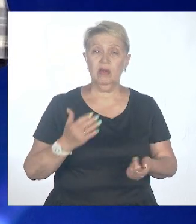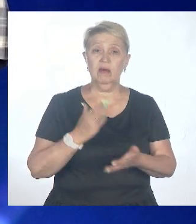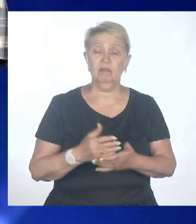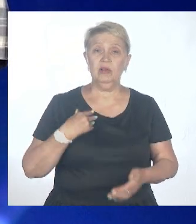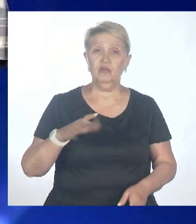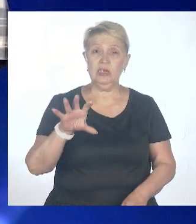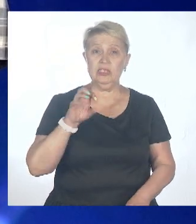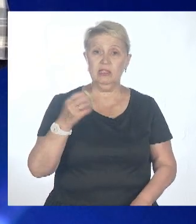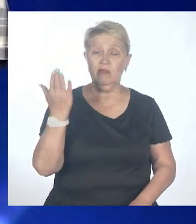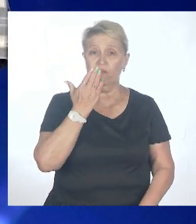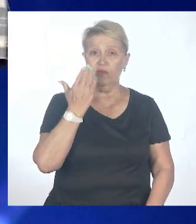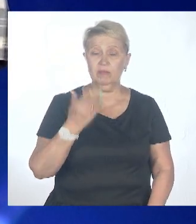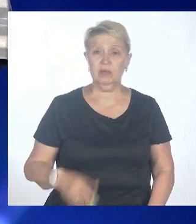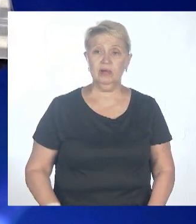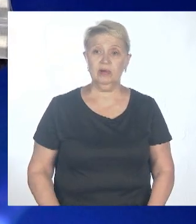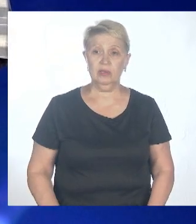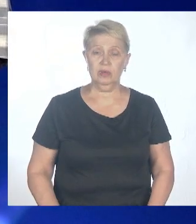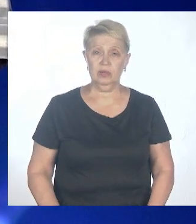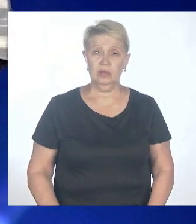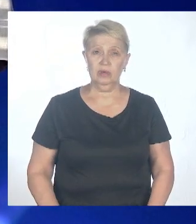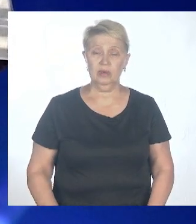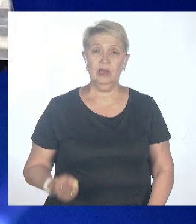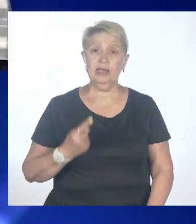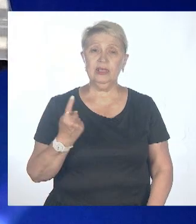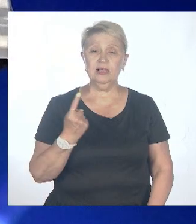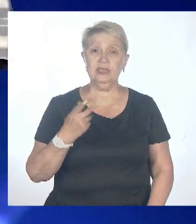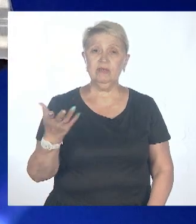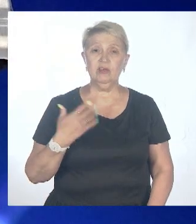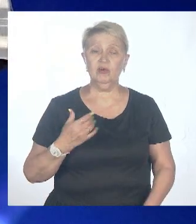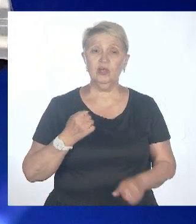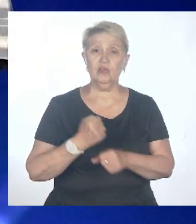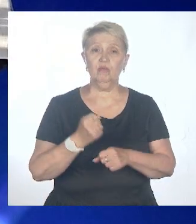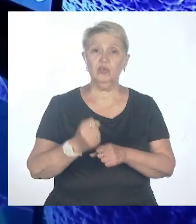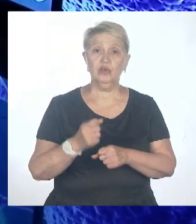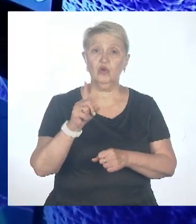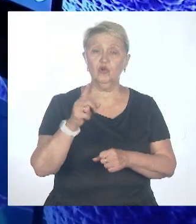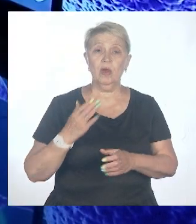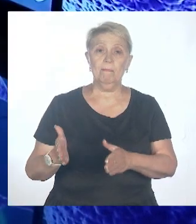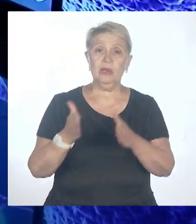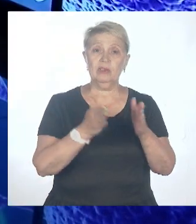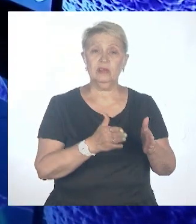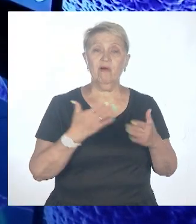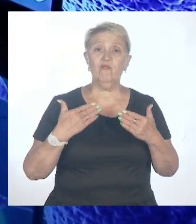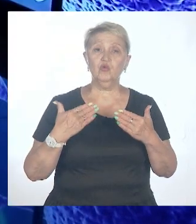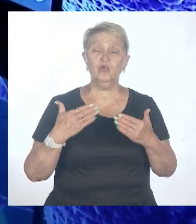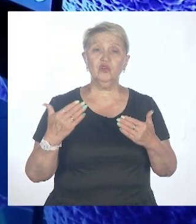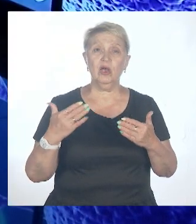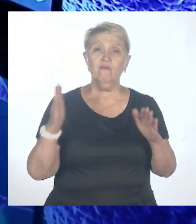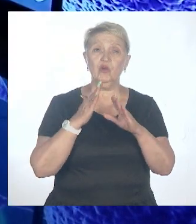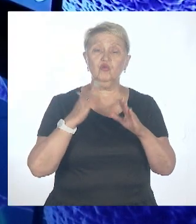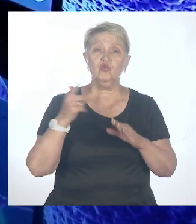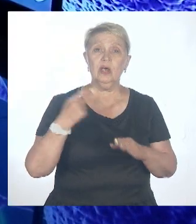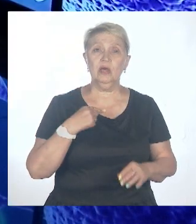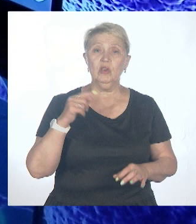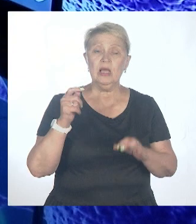Содерберга заражение. Единственное допущение, что он передавался воздушно-капельным путем. Он пока не умеет. Но опять же, пока.